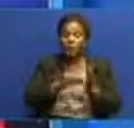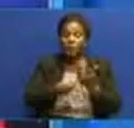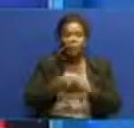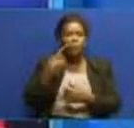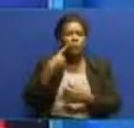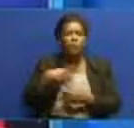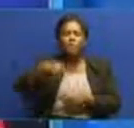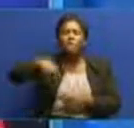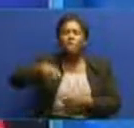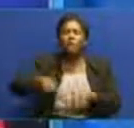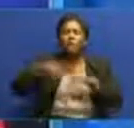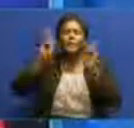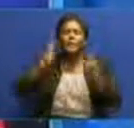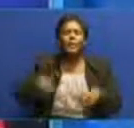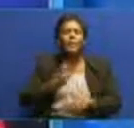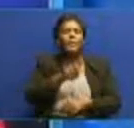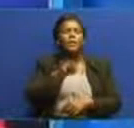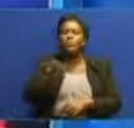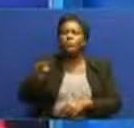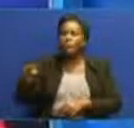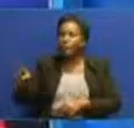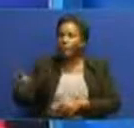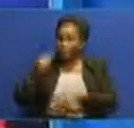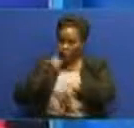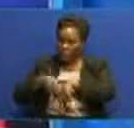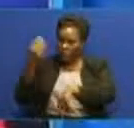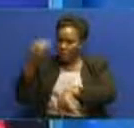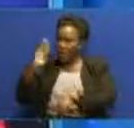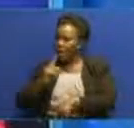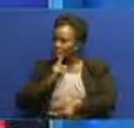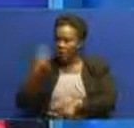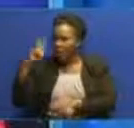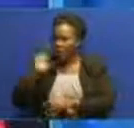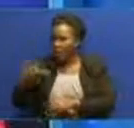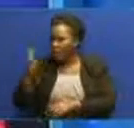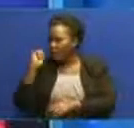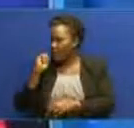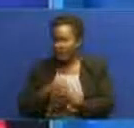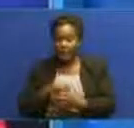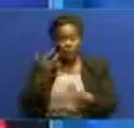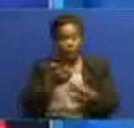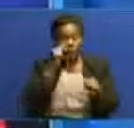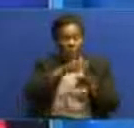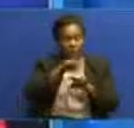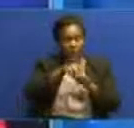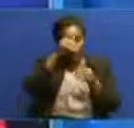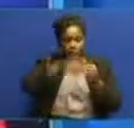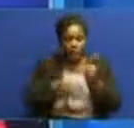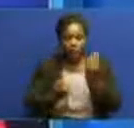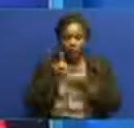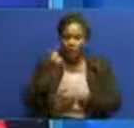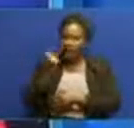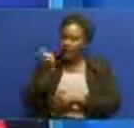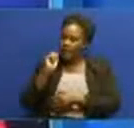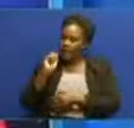na iliopigwa marufuku na serikali mapema hapo mwakajana simulizi aiden mwakalinga kutoka iringa na ufafanuzi